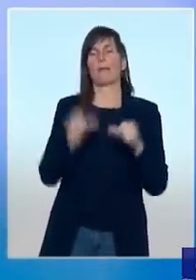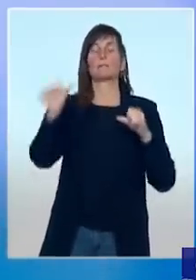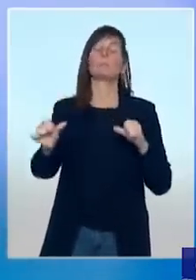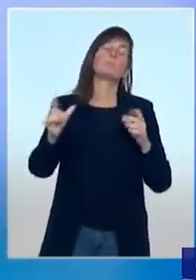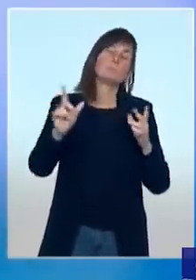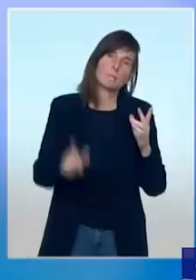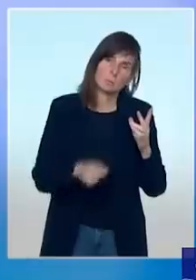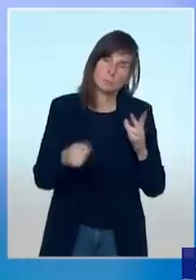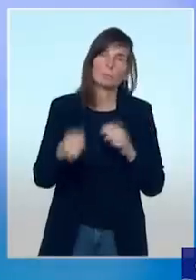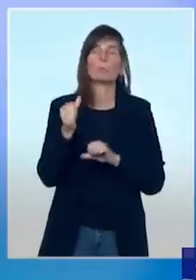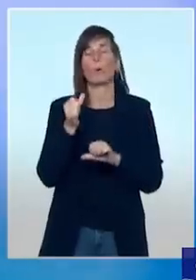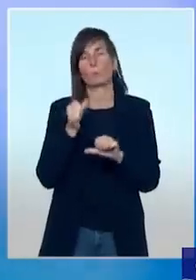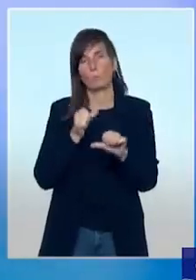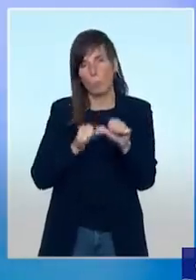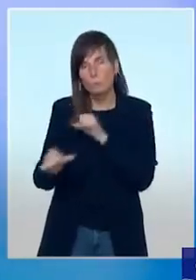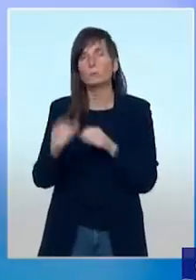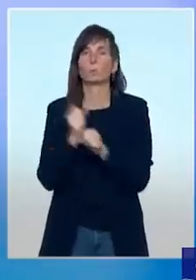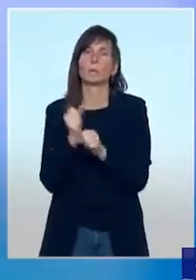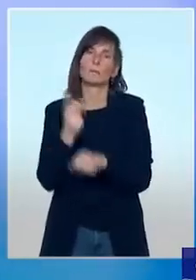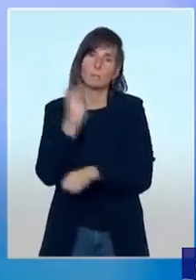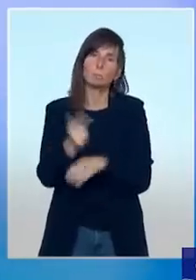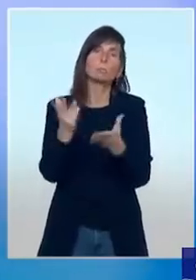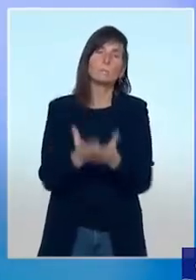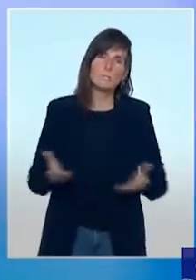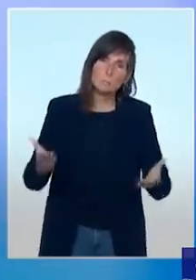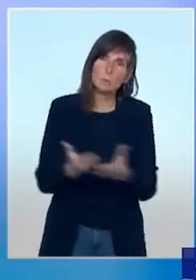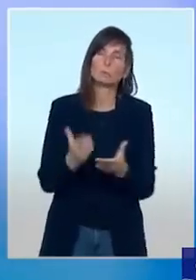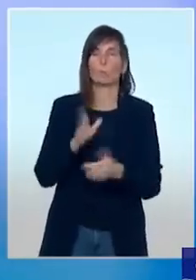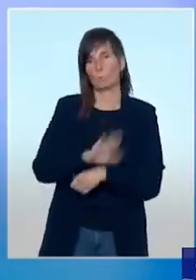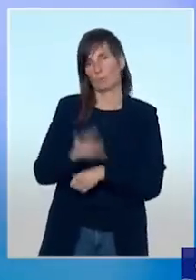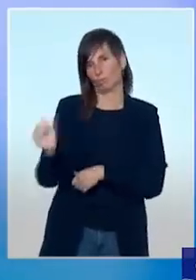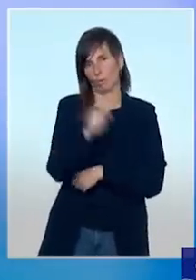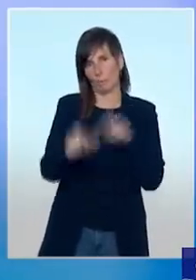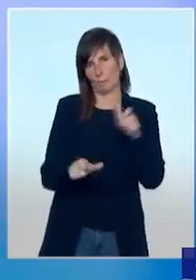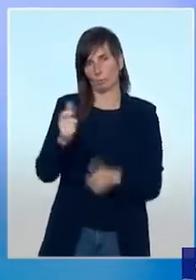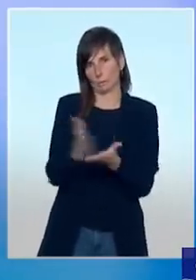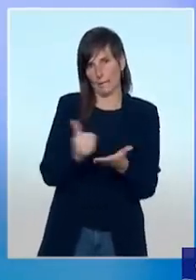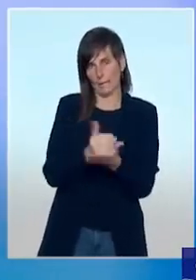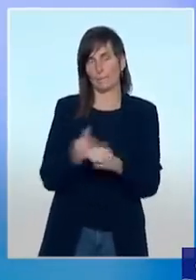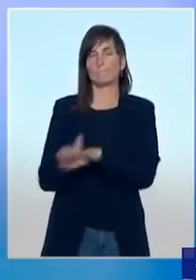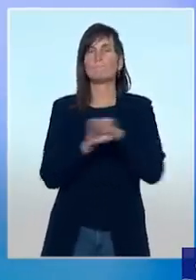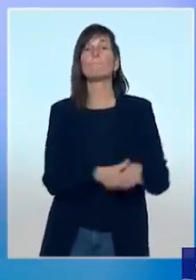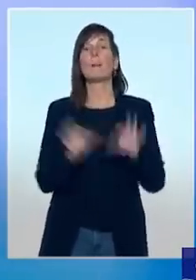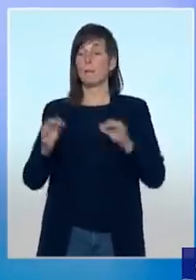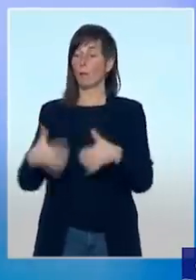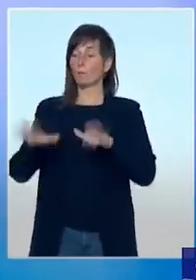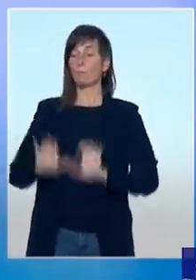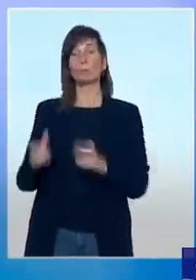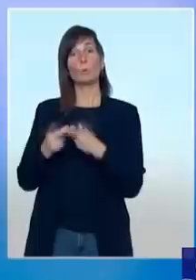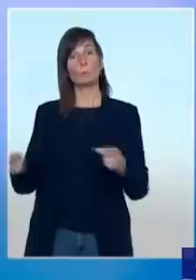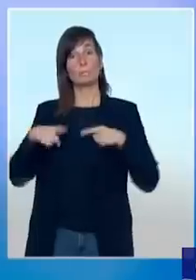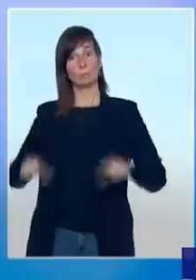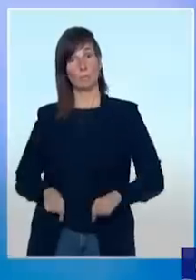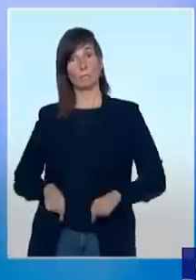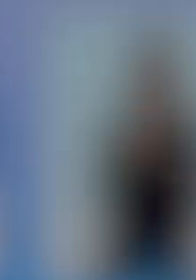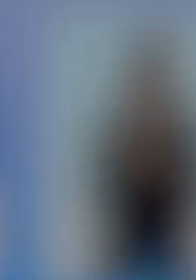contraintes liées à l'organisation du travail et de la situation des salariés. Pour la fonction publique de l'État, nous autoriserons jusqu'à